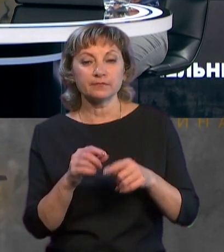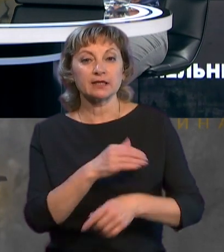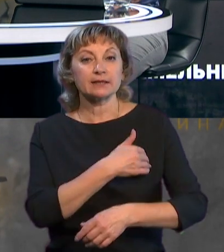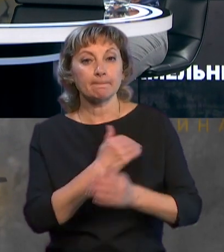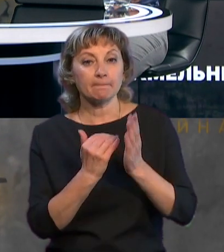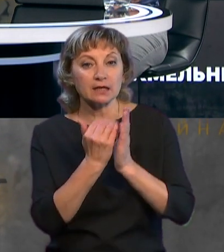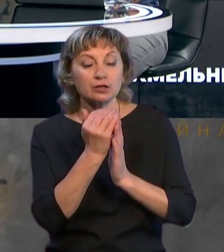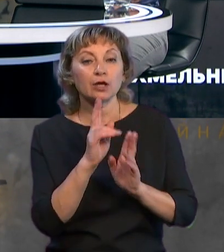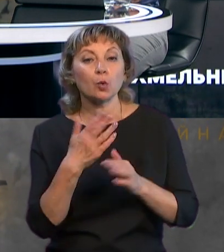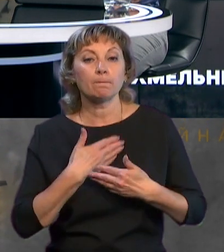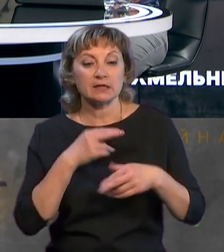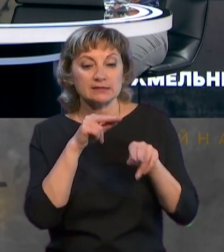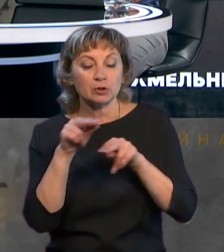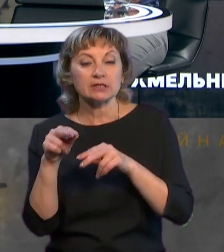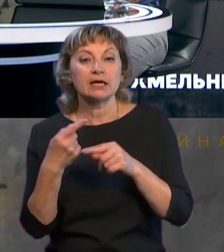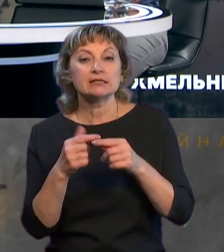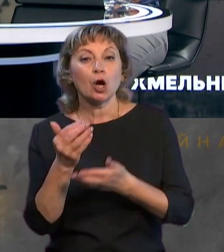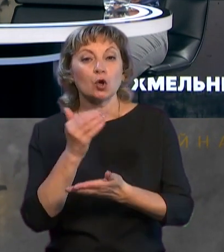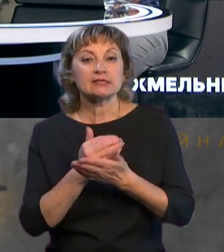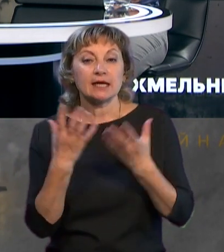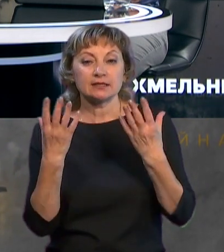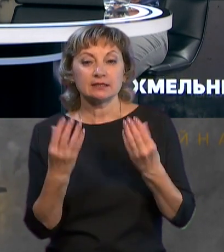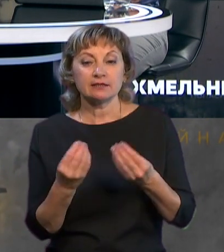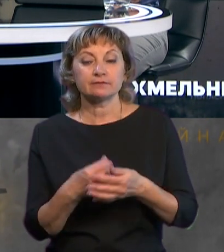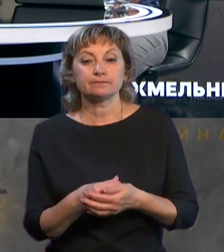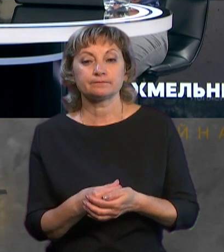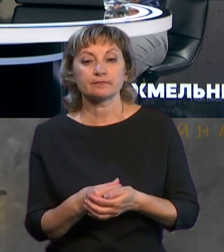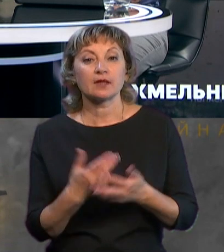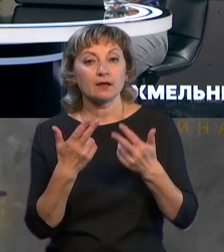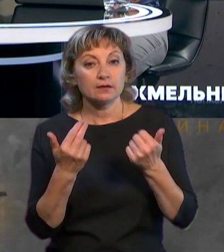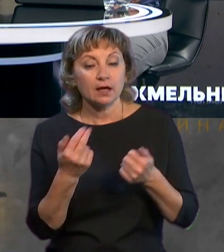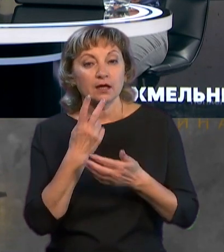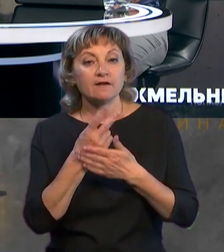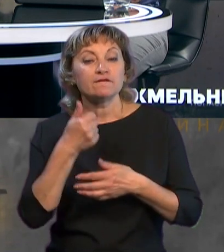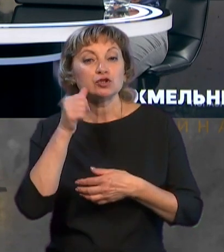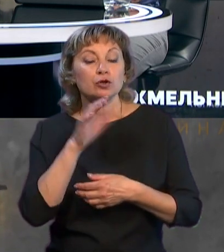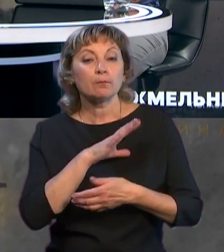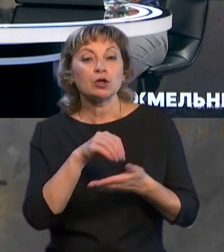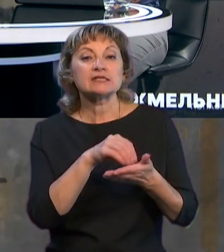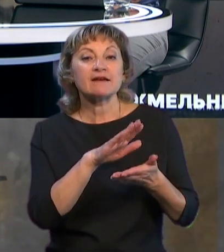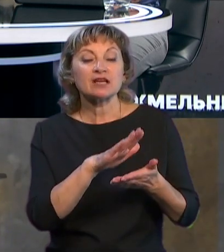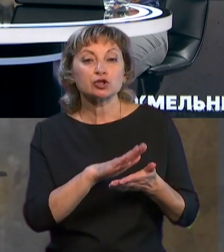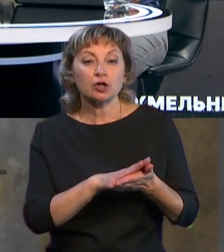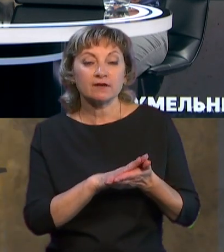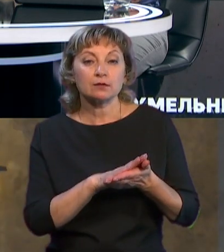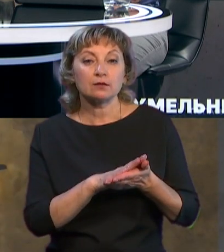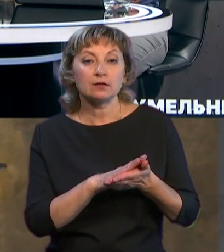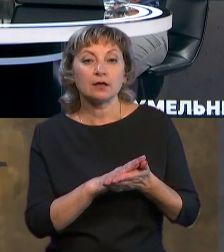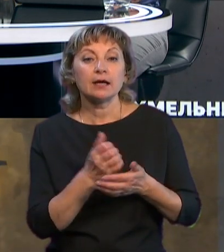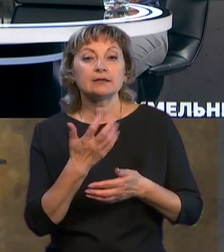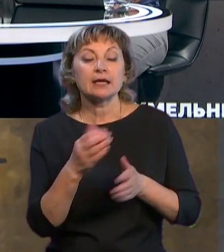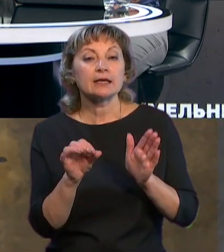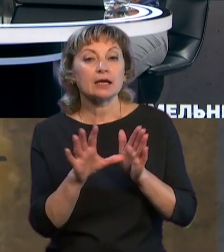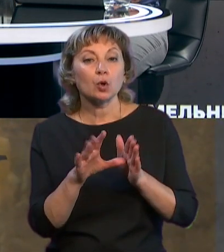яку ми спостерігаємо ці останні дні? Так, дивіться, вчора було зафіксовано декілька